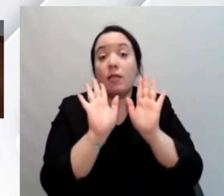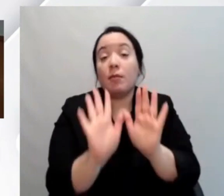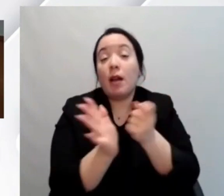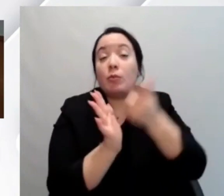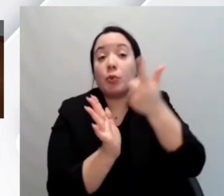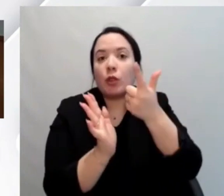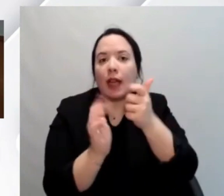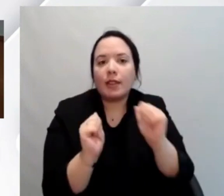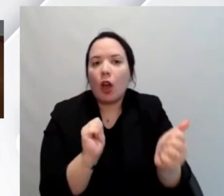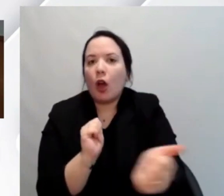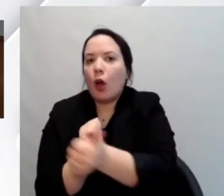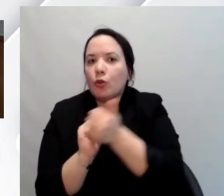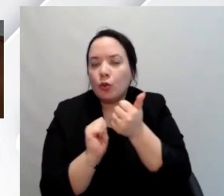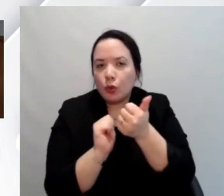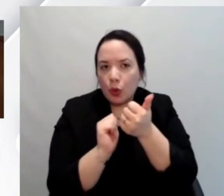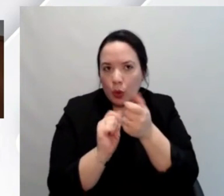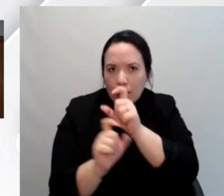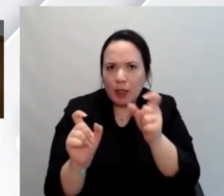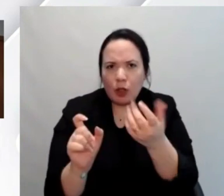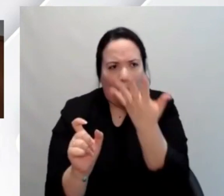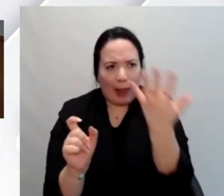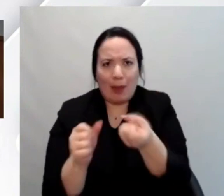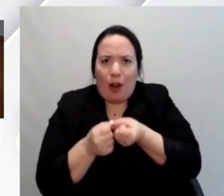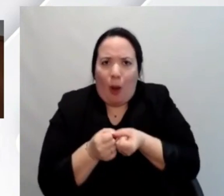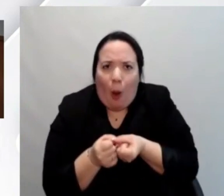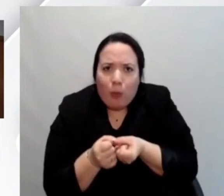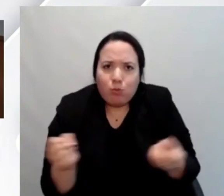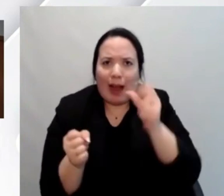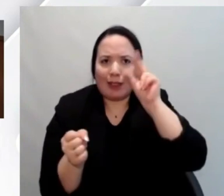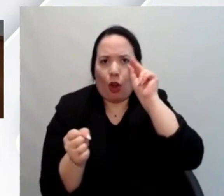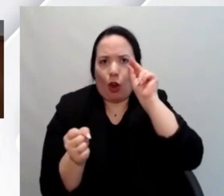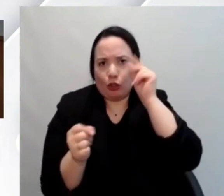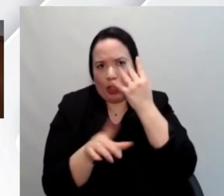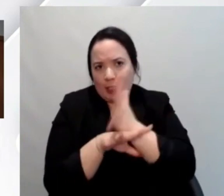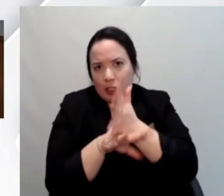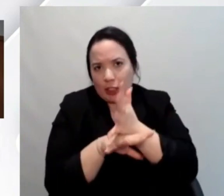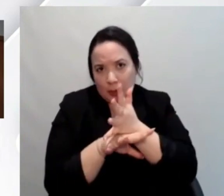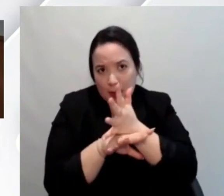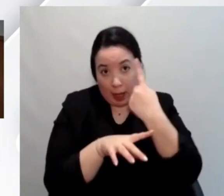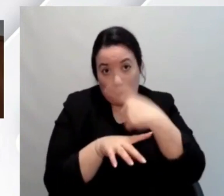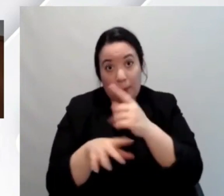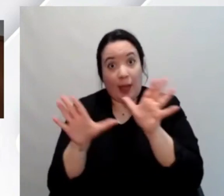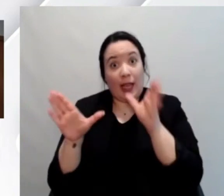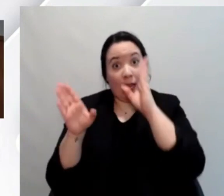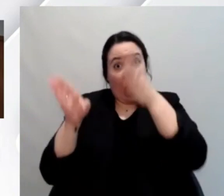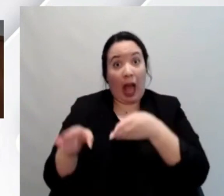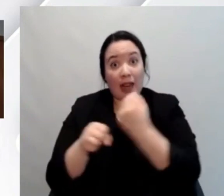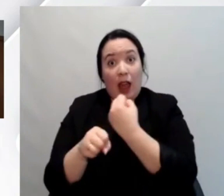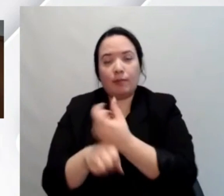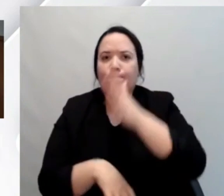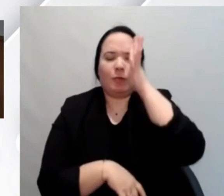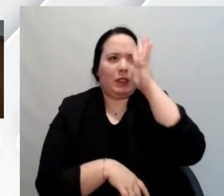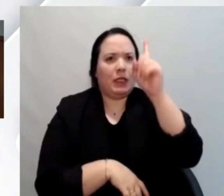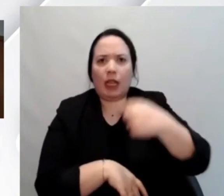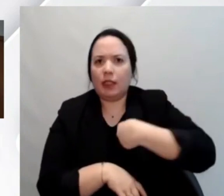necessario anche avere persone che hanno una minima conoscenza del tema dell'accessibilità per i temi di loro competenza se io ho un designer